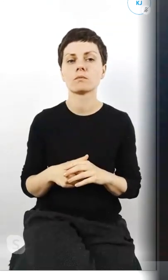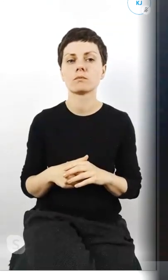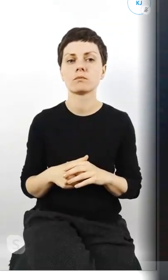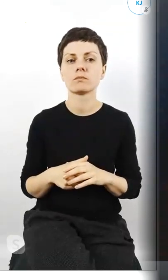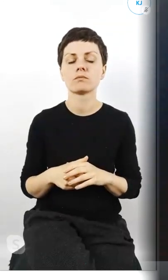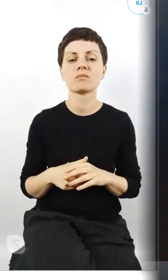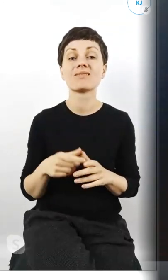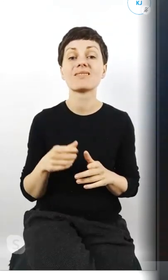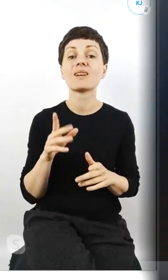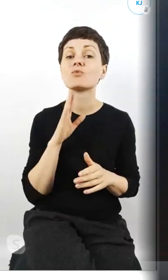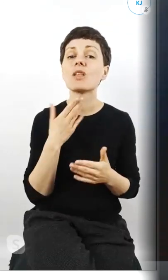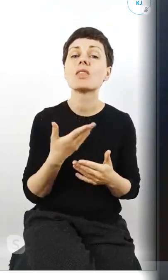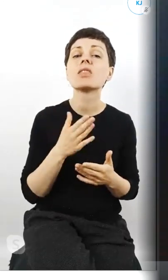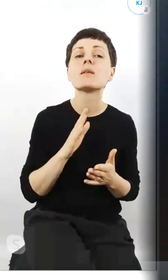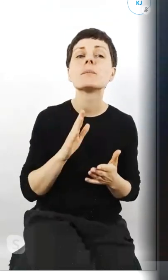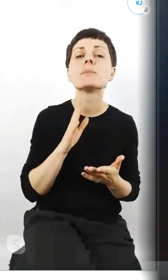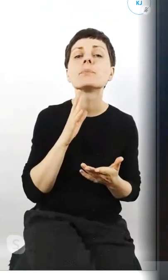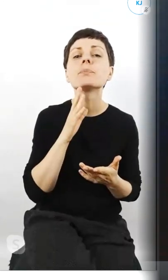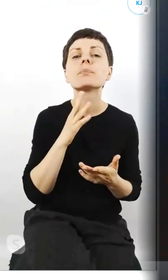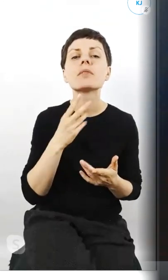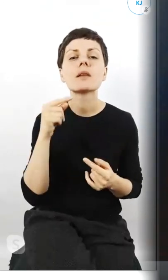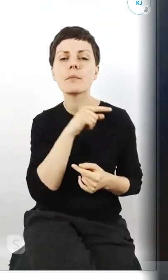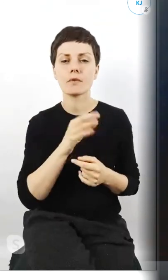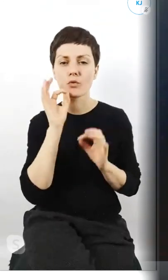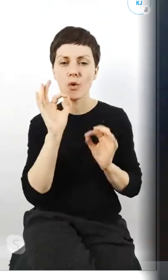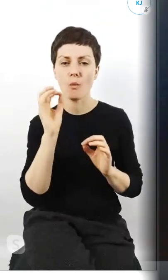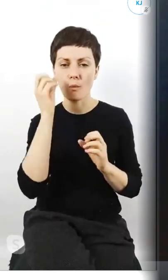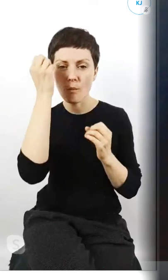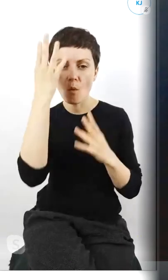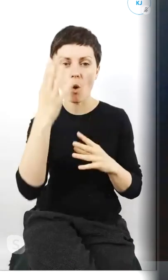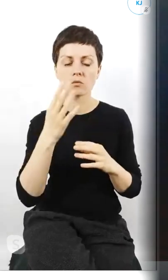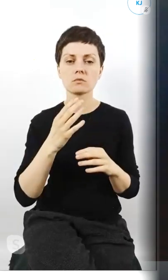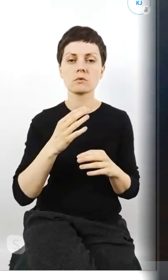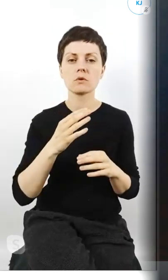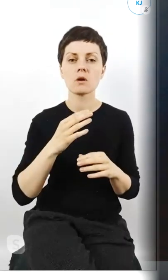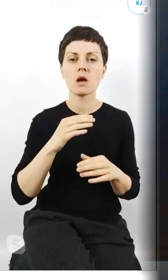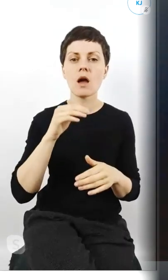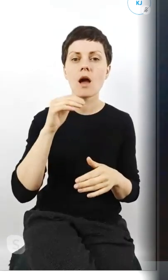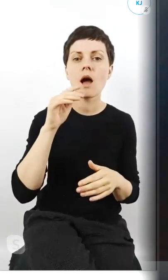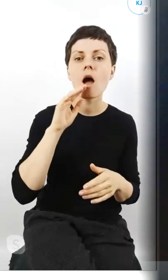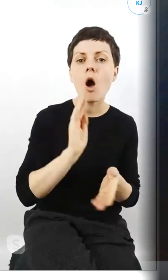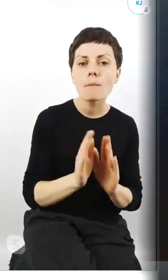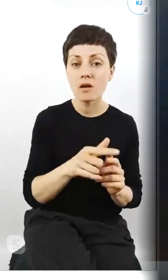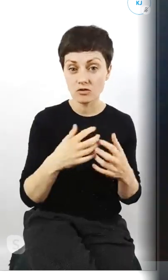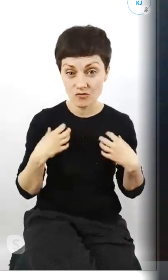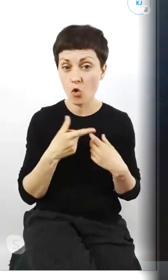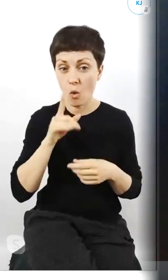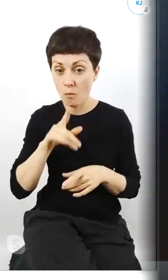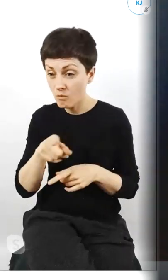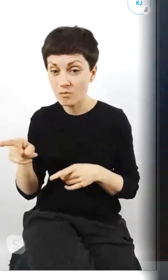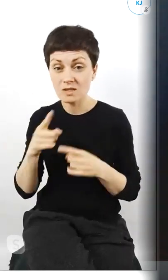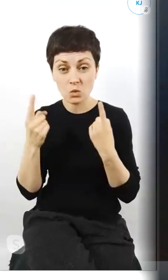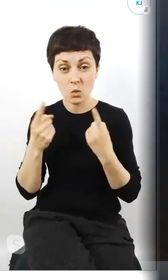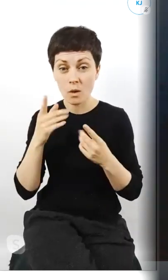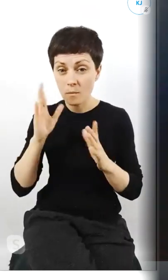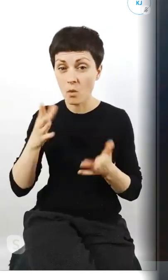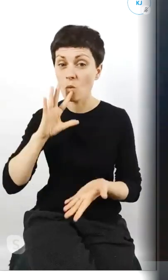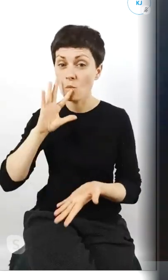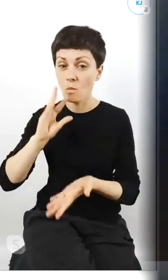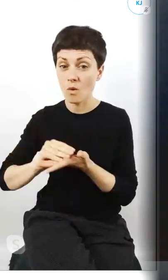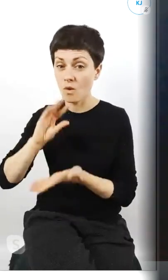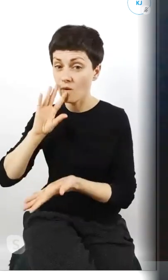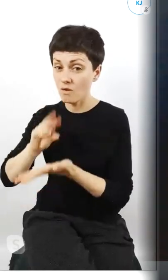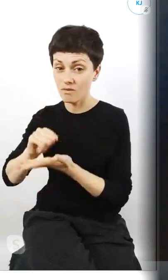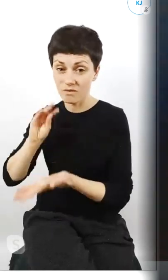nieumiejętne eksplorowanie zwierząt takie sytuacje będą się powtarzać coraz częściej jeżeli nie coraz częściej to powtarzać się będą na pewno